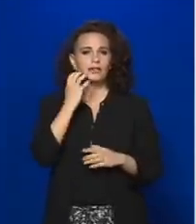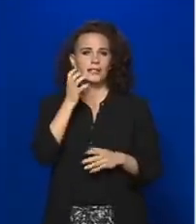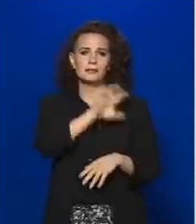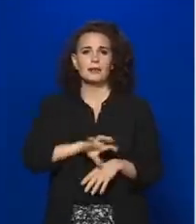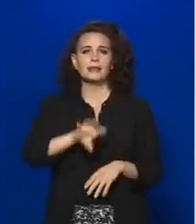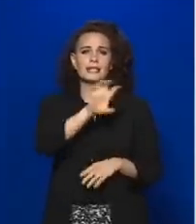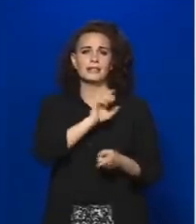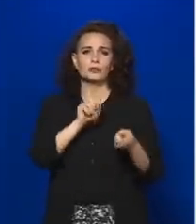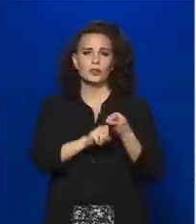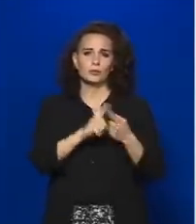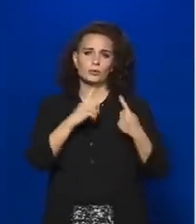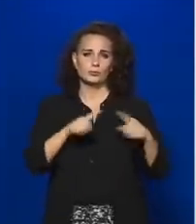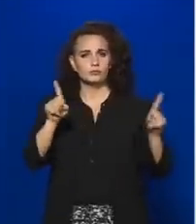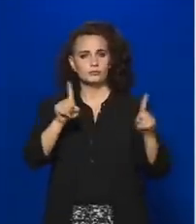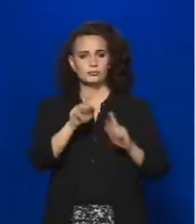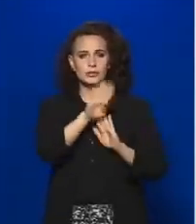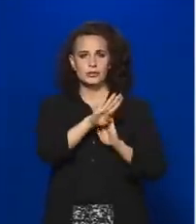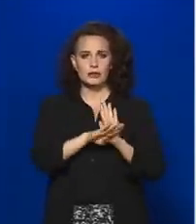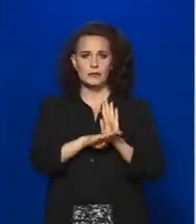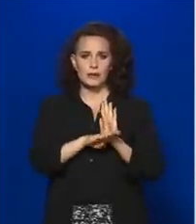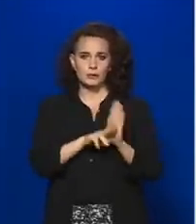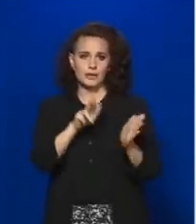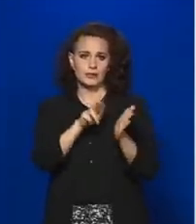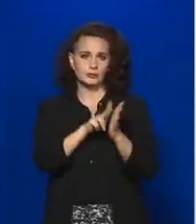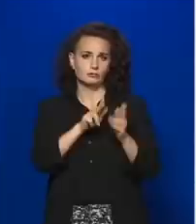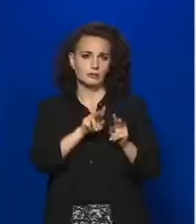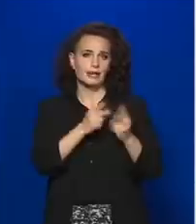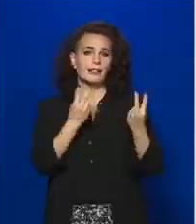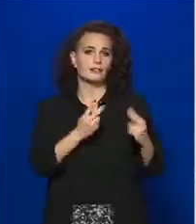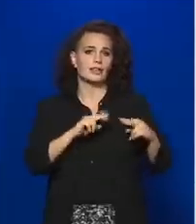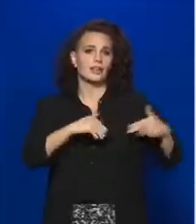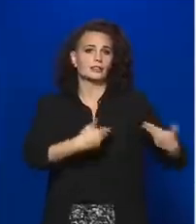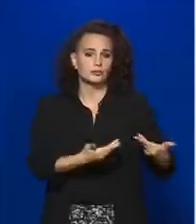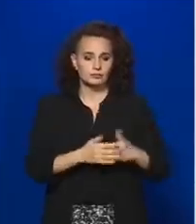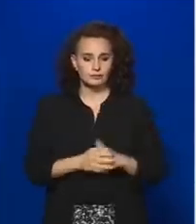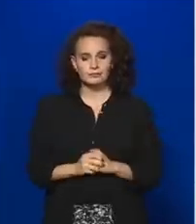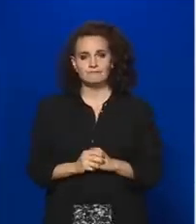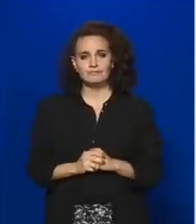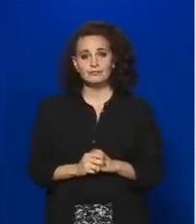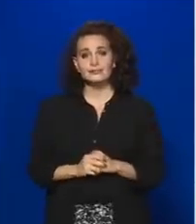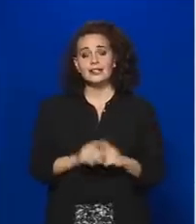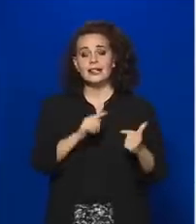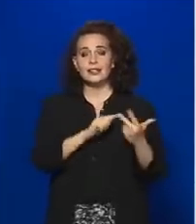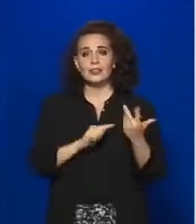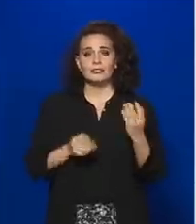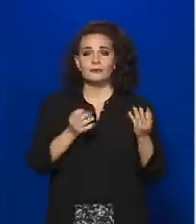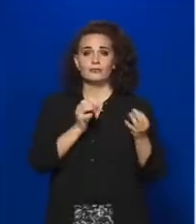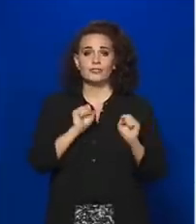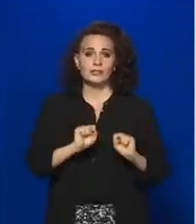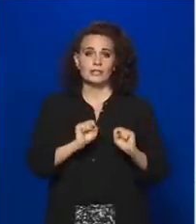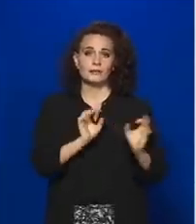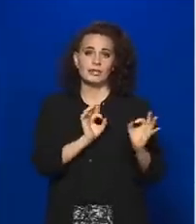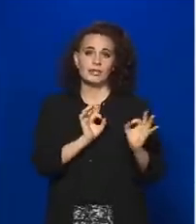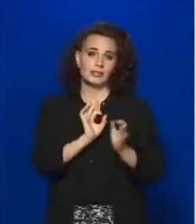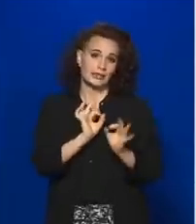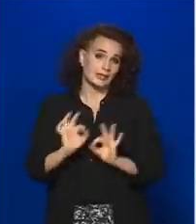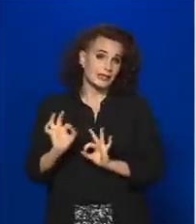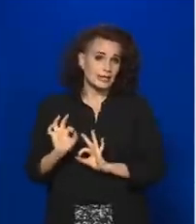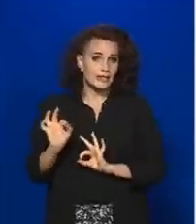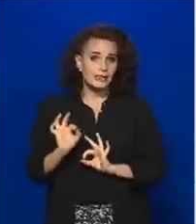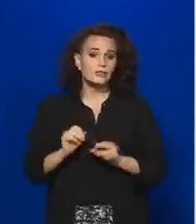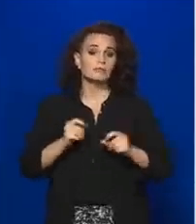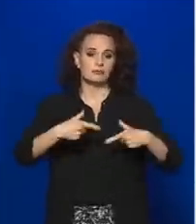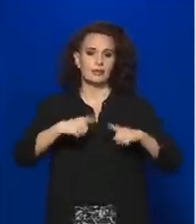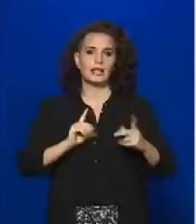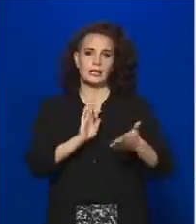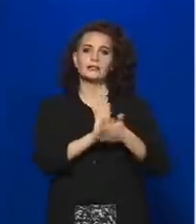vonatkozó eltérő szabályozás hatályba lépett, hogy ezeket a védelmintézkedéseket az élet visszaigazolta. Noha